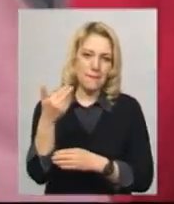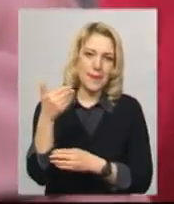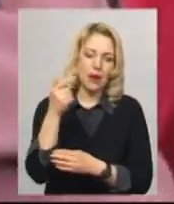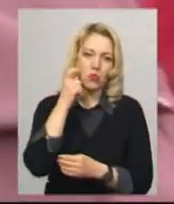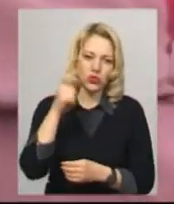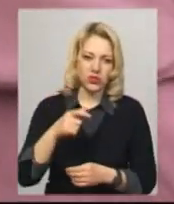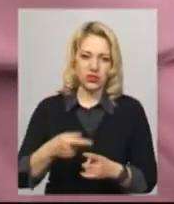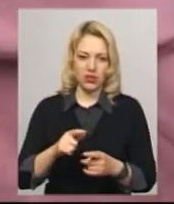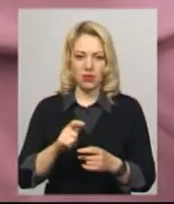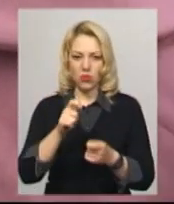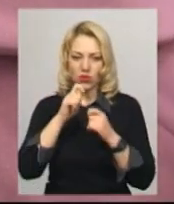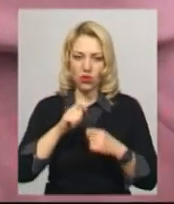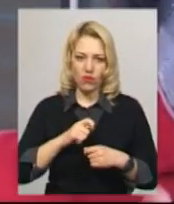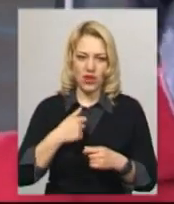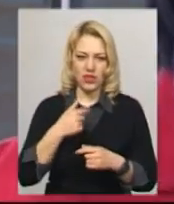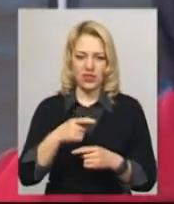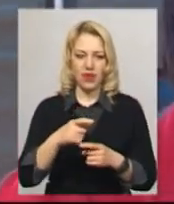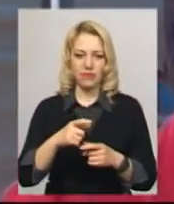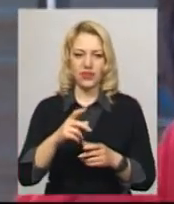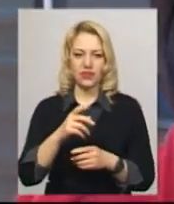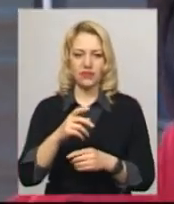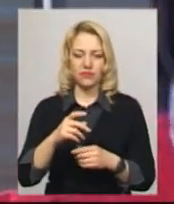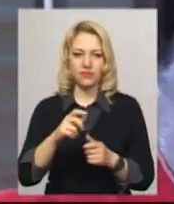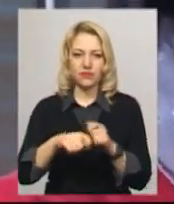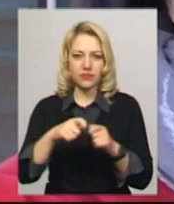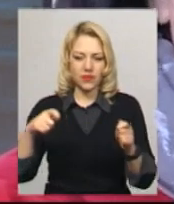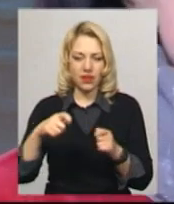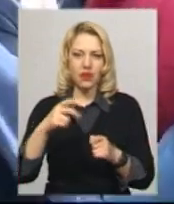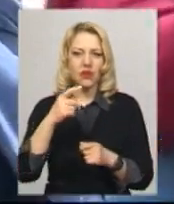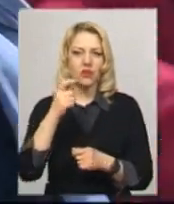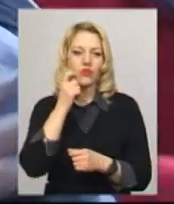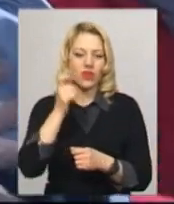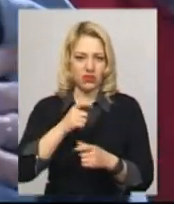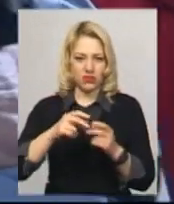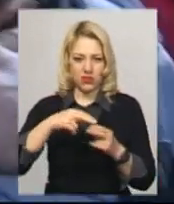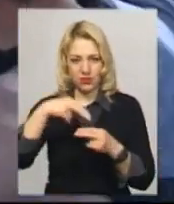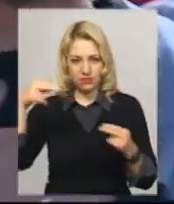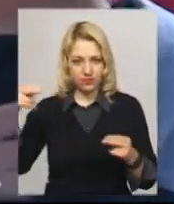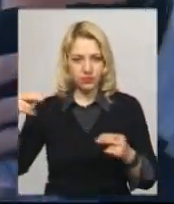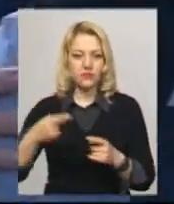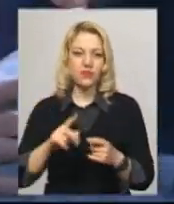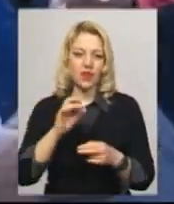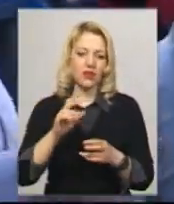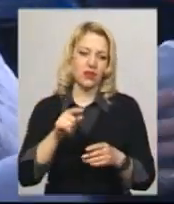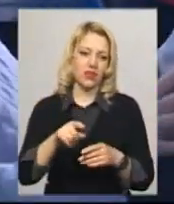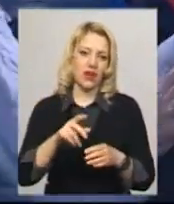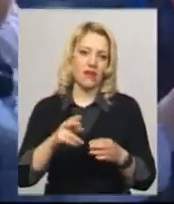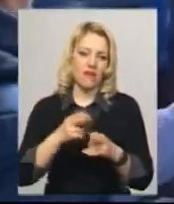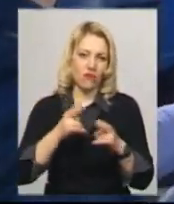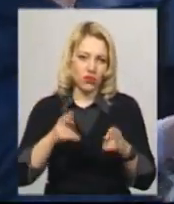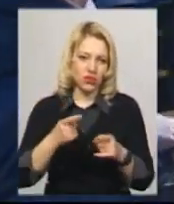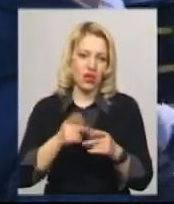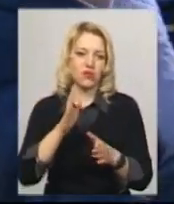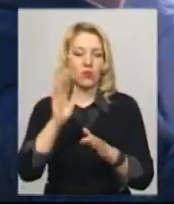вербу перев'язані, котики перев'язані, стрічечка. На пероні родичі прощаються. Частина з них